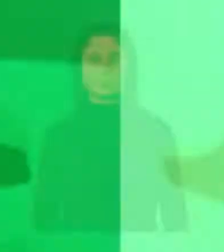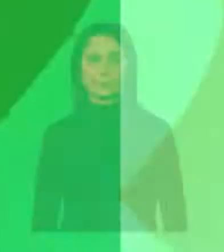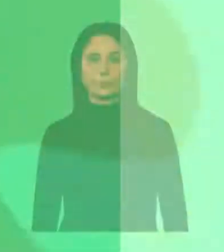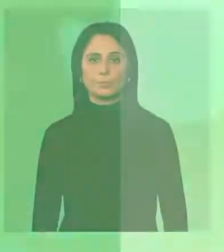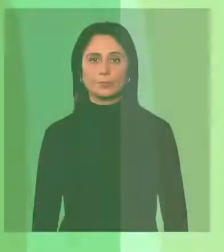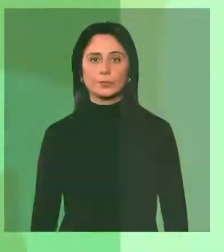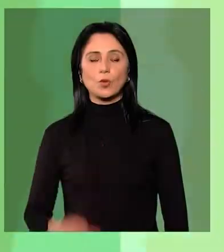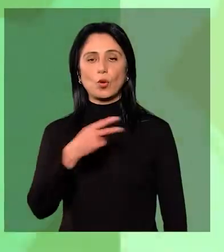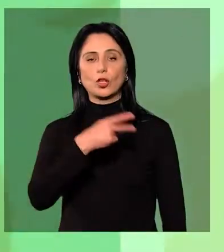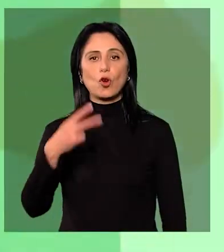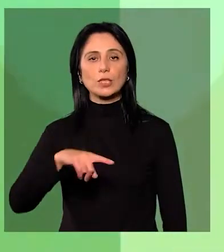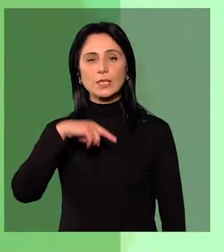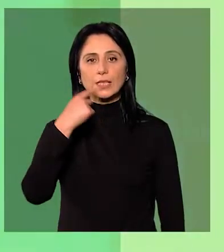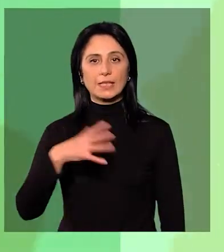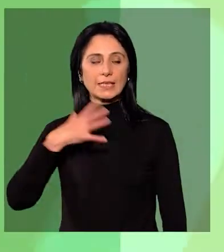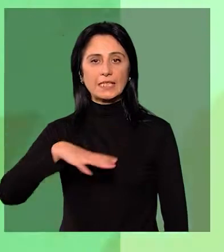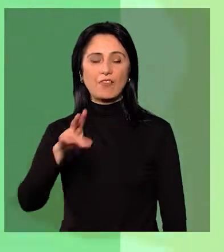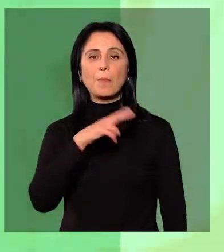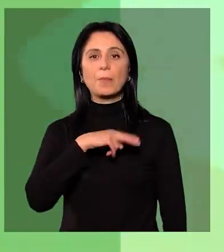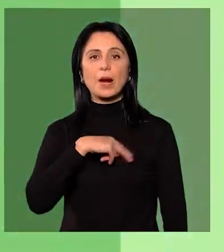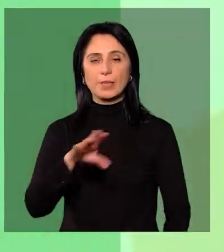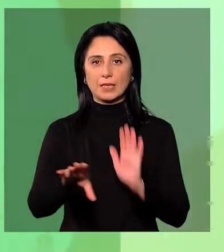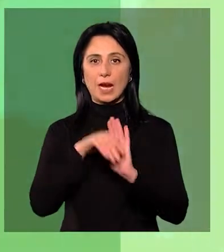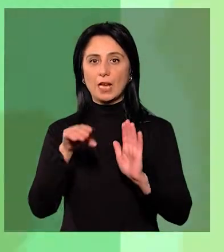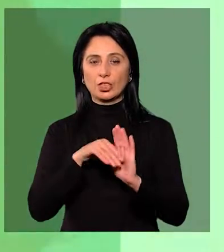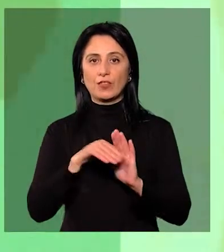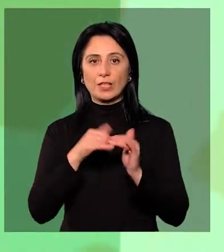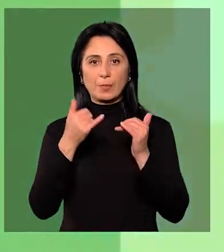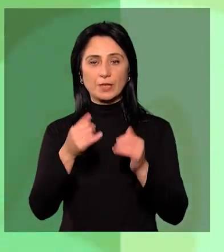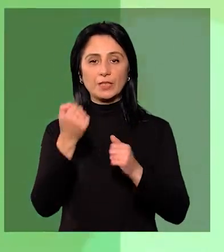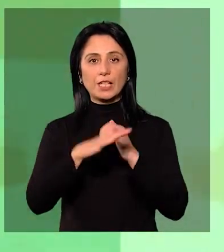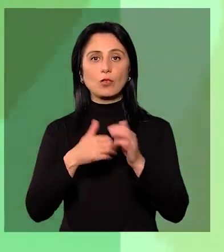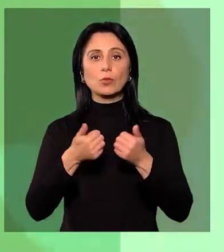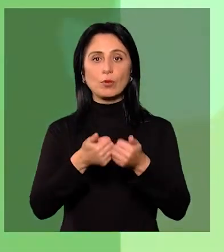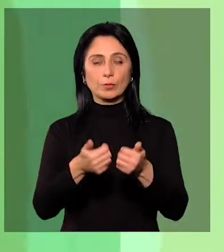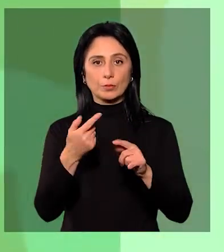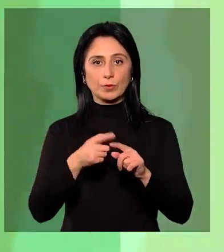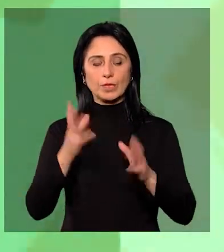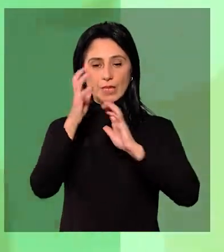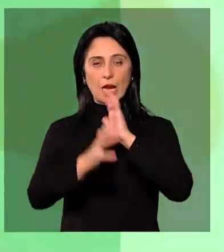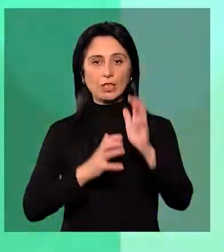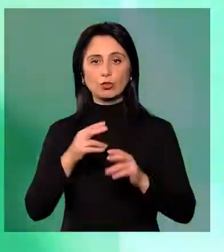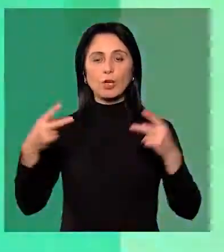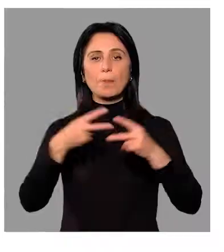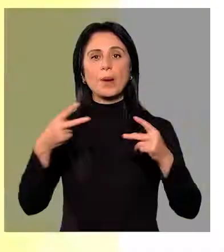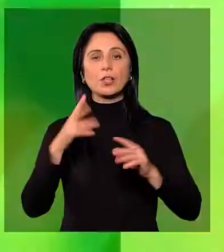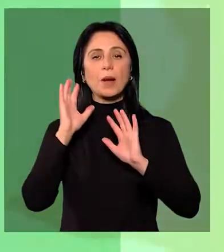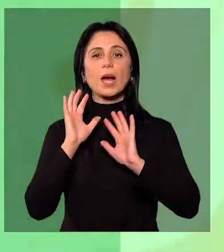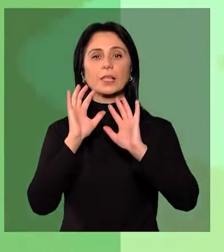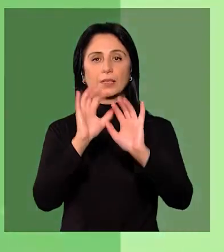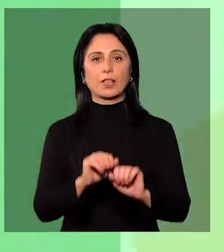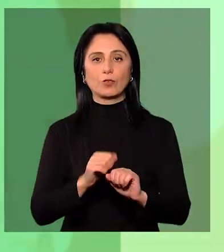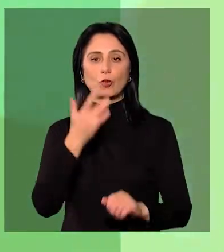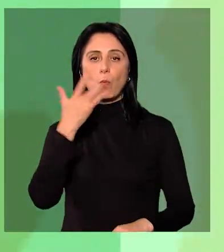Կաղաքական կուսակցությունները 2020-վականի վրաստանի խորդայնական ընտրությունների համար գենտրոնական ընտրական հանձնաժողովի և